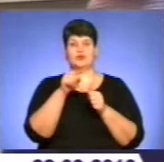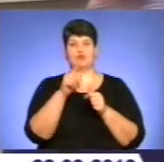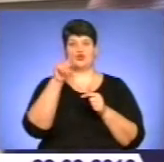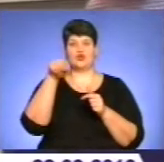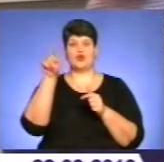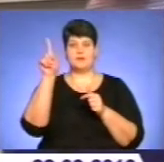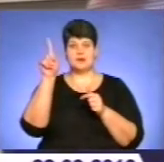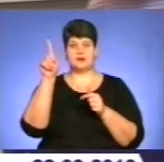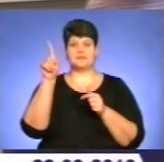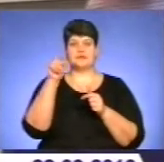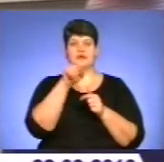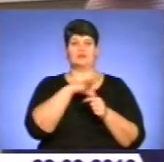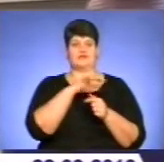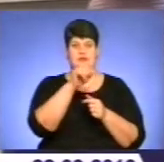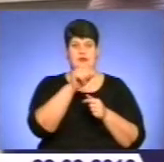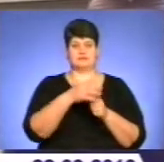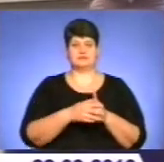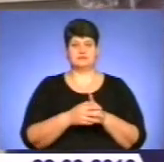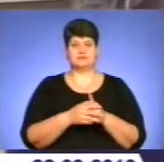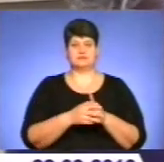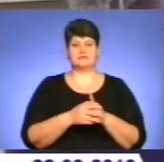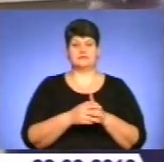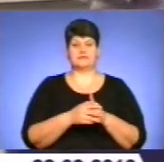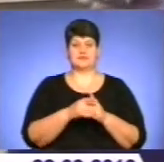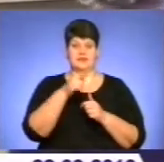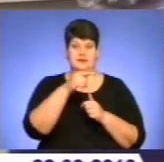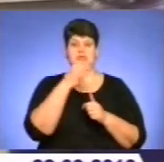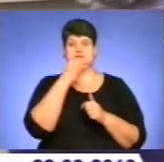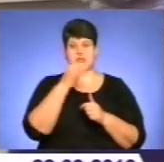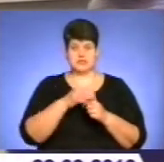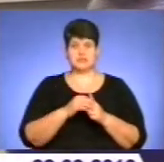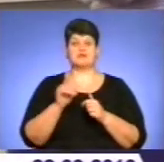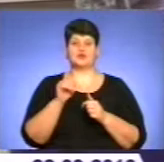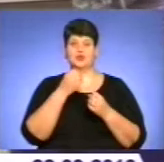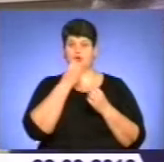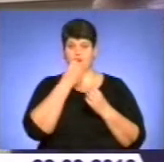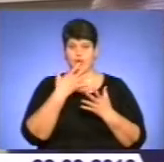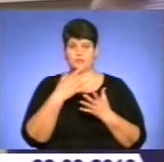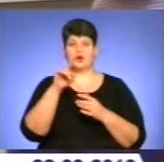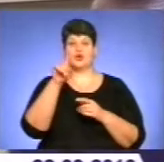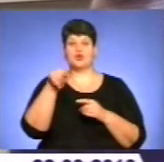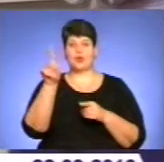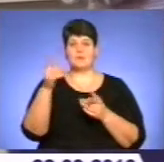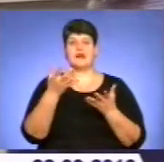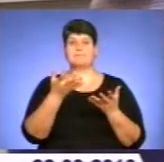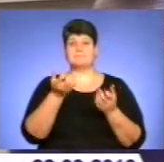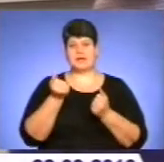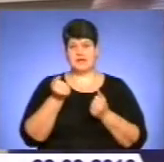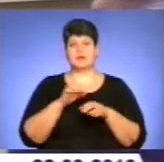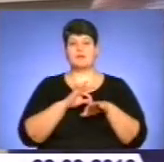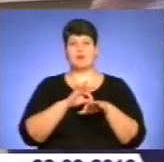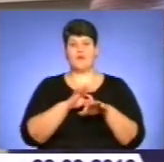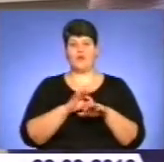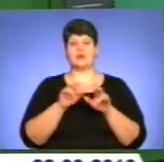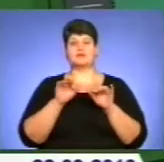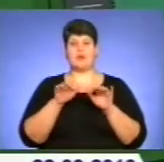карти, номер, який був там. Він сказав, що добре, номер прийнятий, проводиться операція.